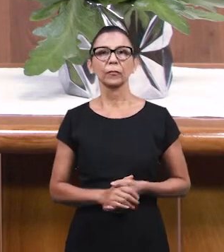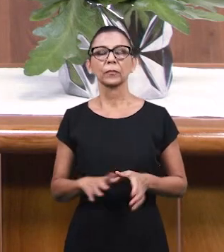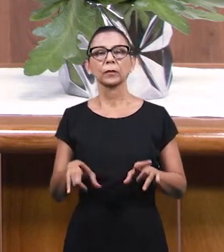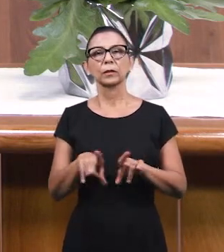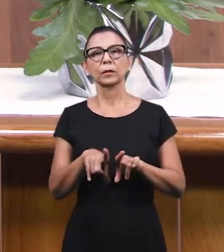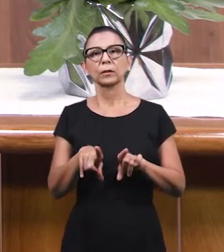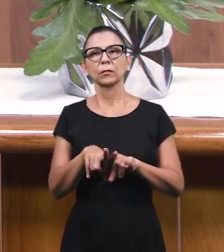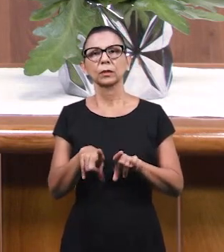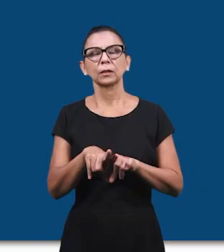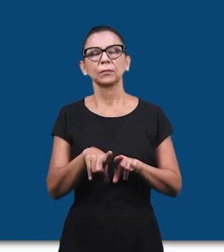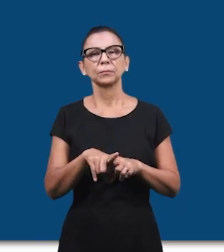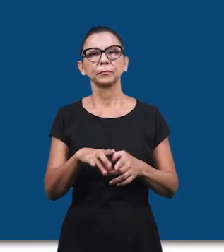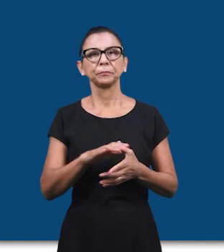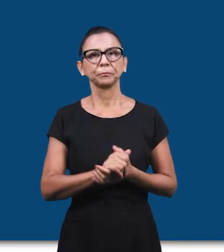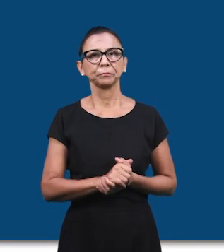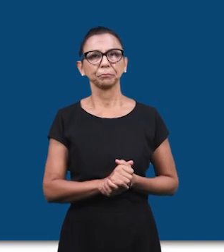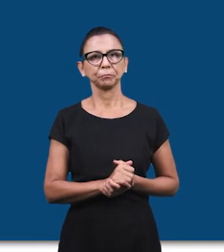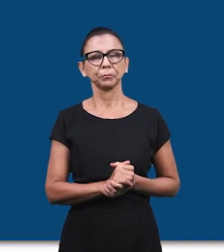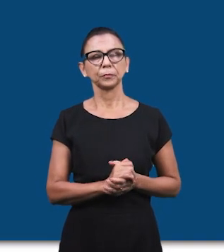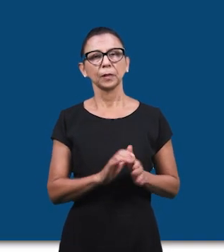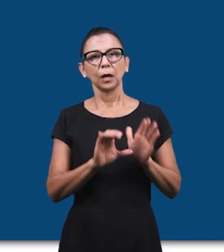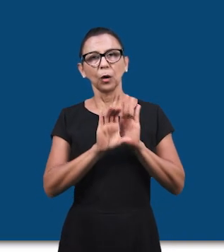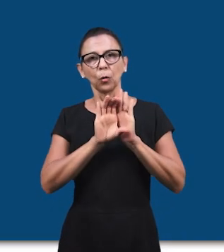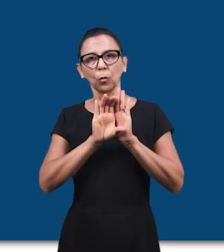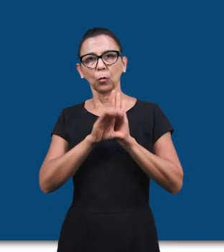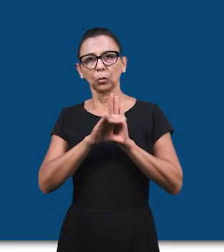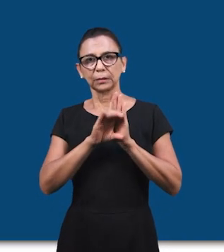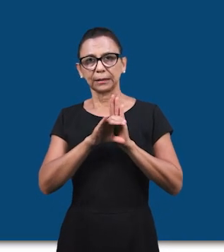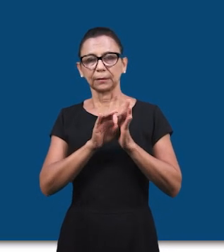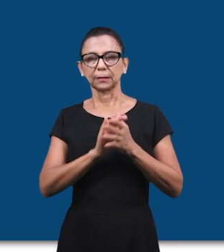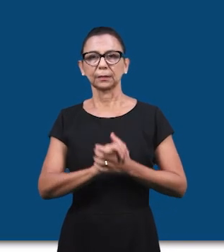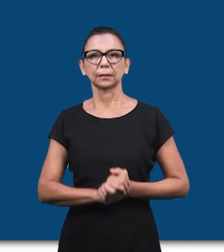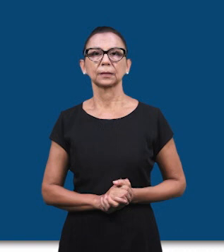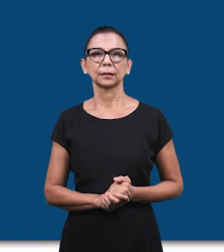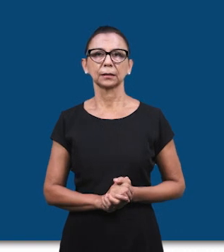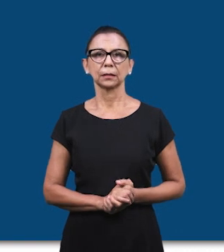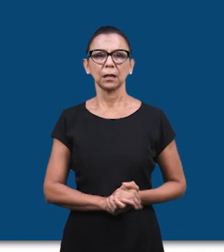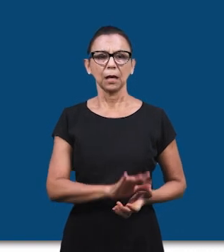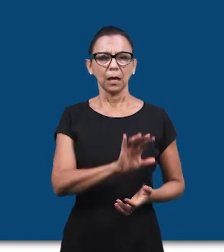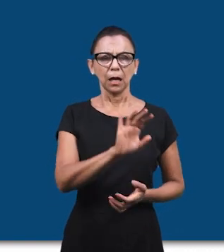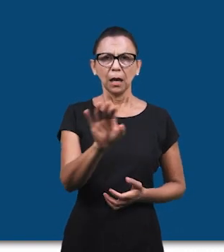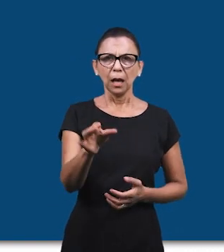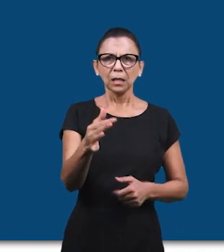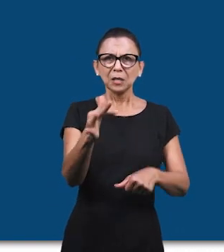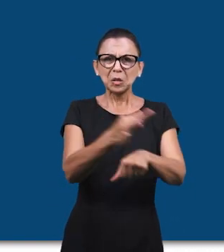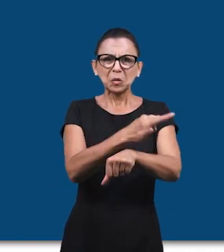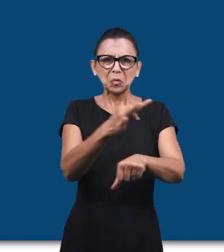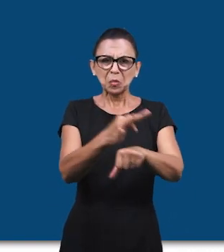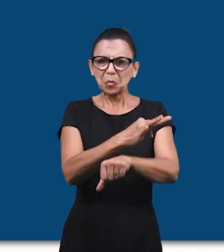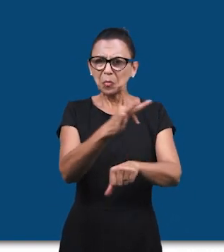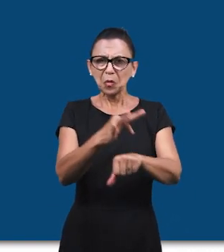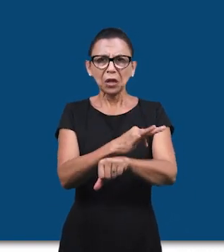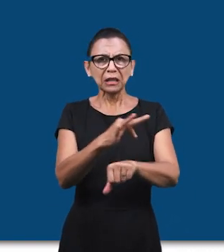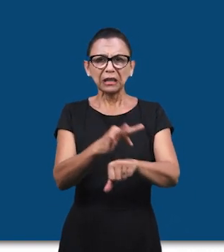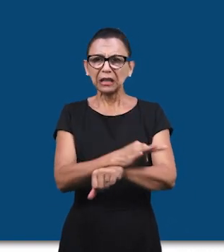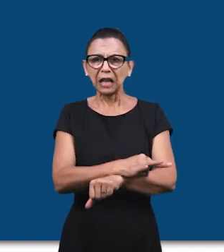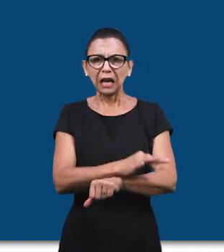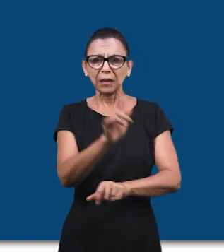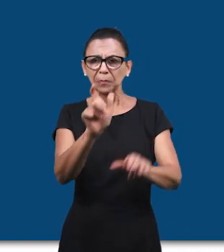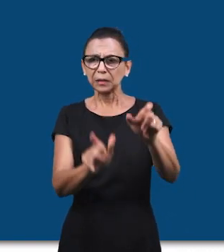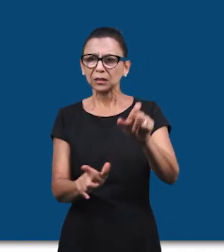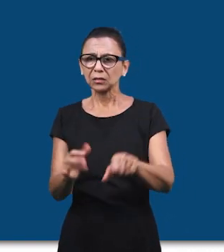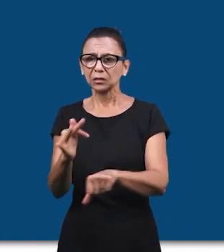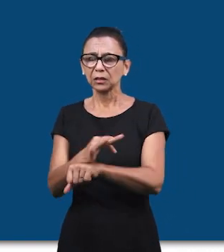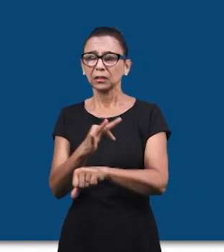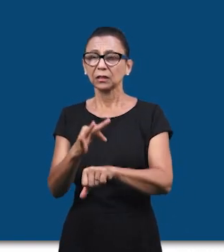В Колосином Павел говорит. 3, 3 тоже написано. 3, 13, простите.